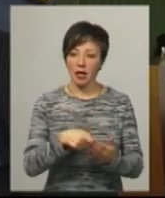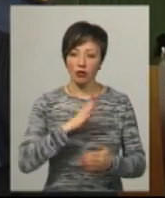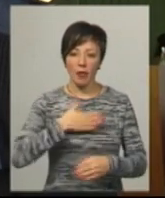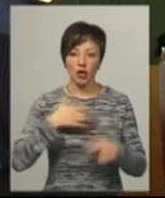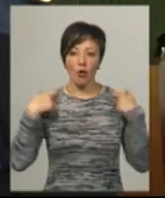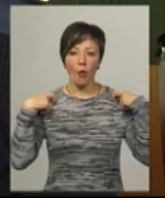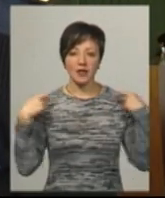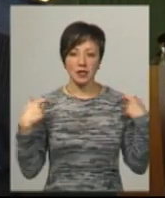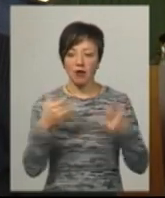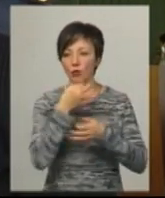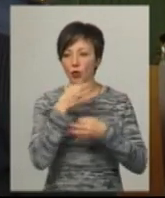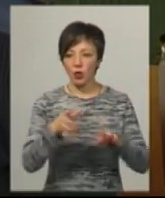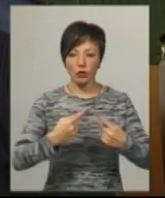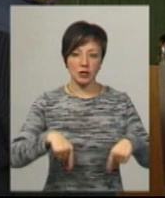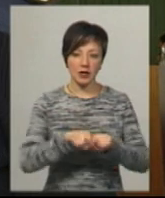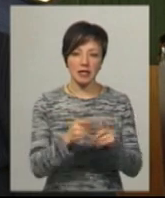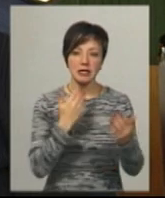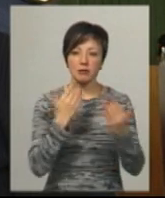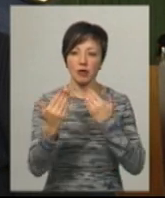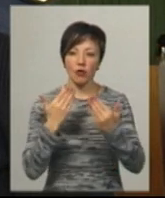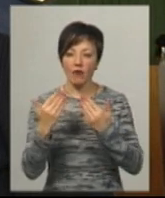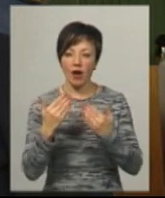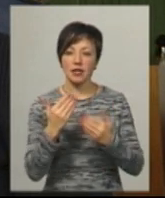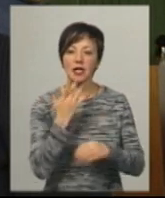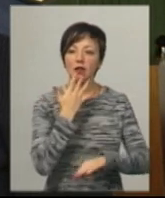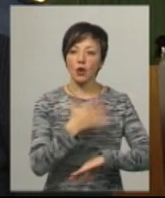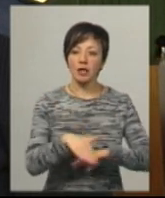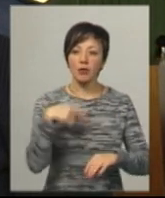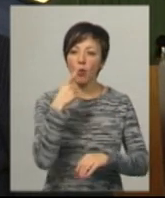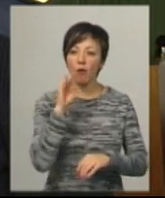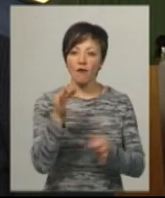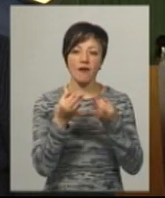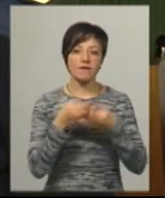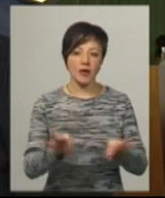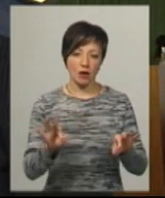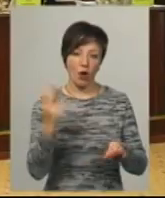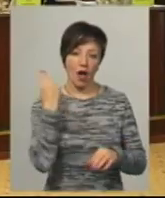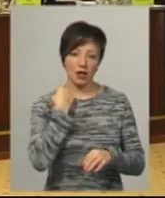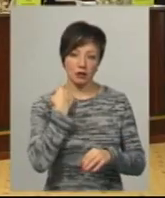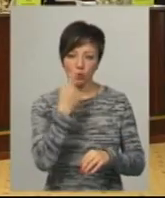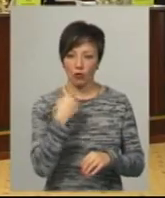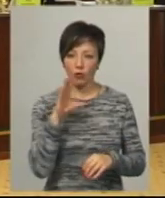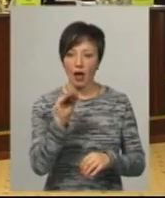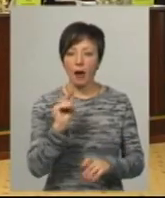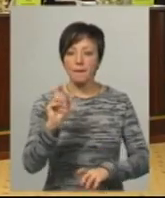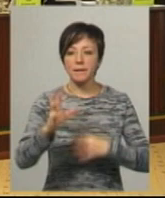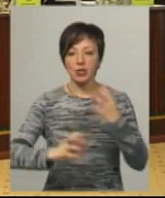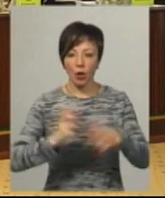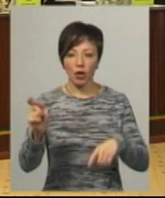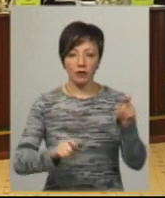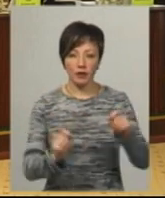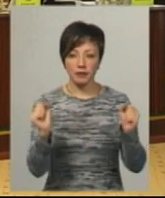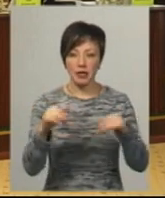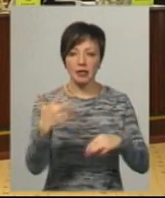офіцери будь-якої сфери спілкувалися іноземною мовою вільно, зокрема, англійською мовою. Міжнародна конференція зібрала